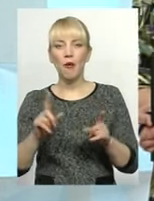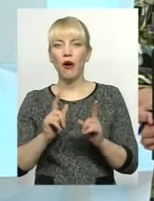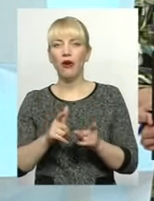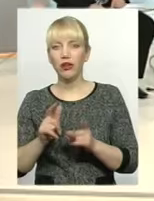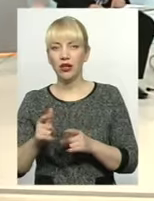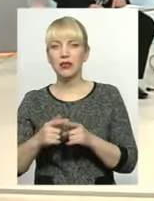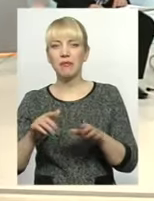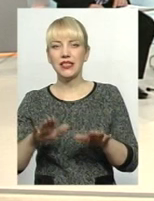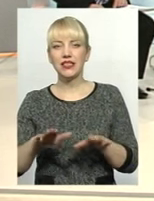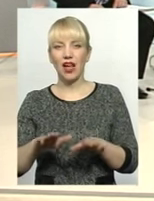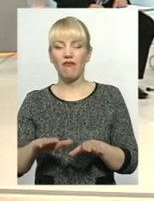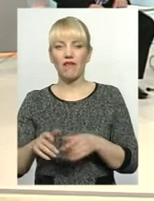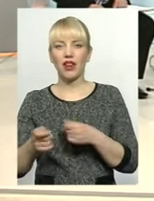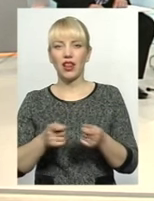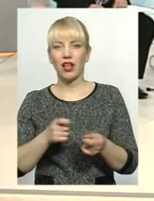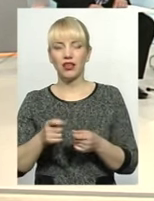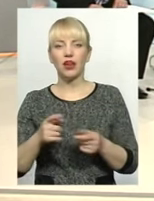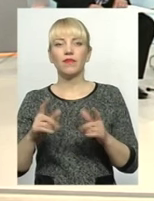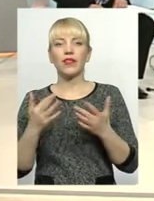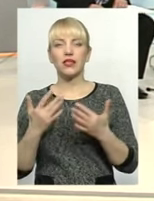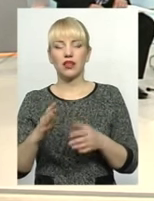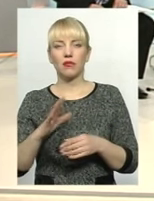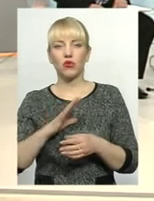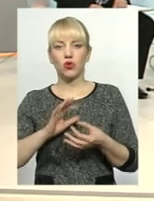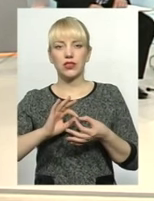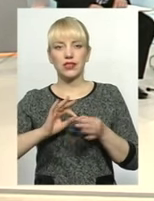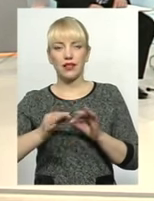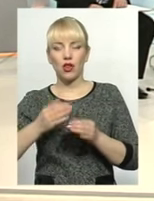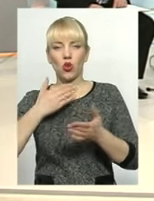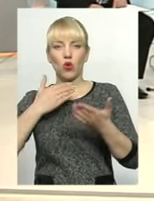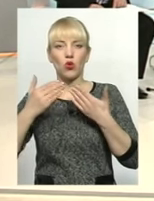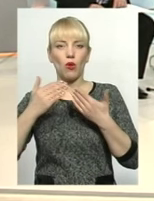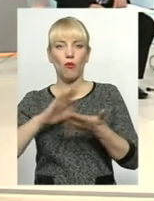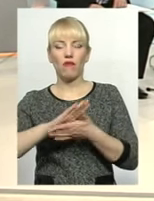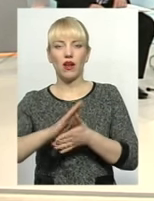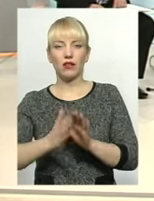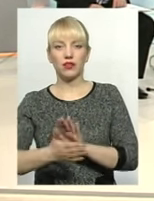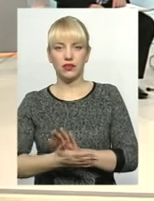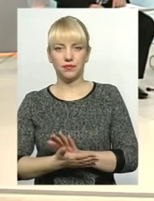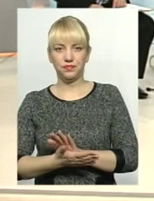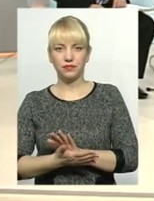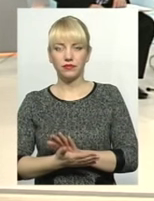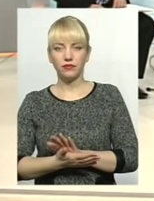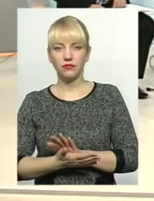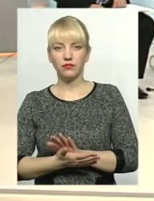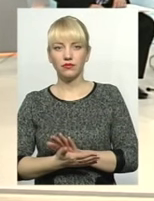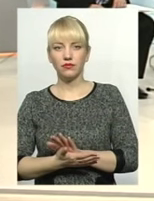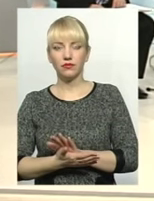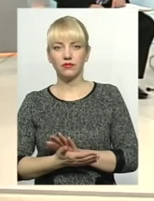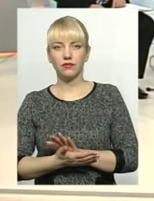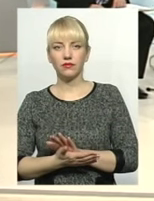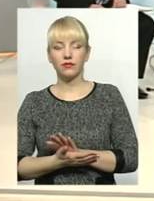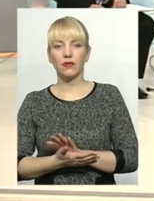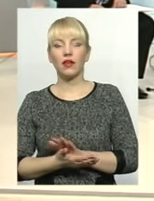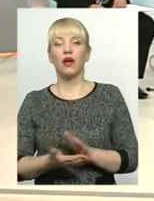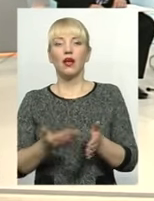місцева влада і наскільки складно було з нею домовлятися? Ну, насамперед, нам зробили